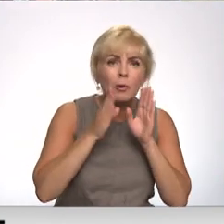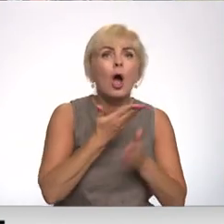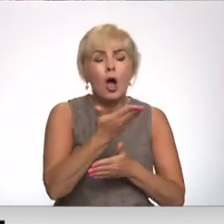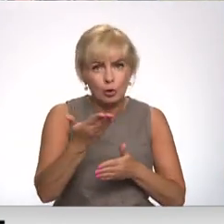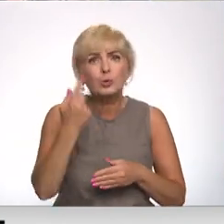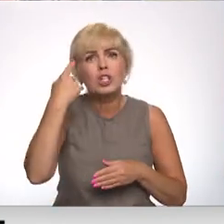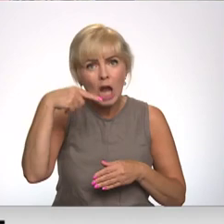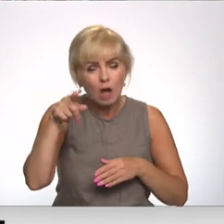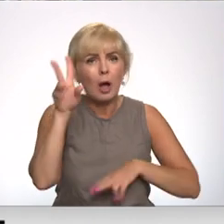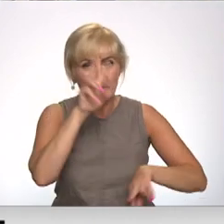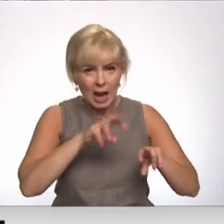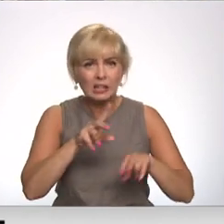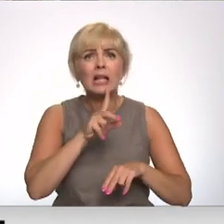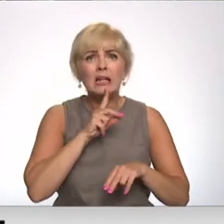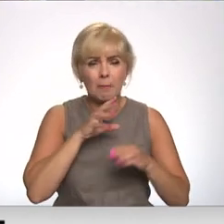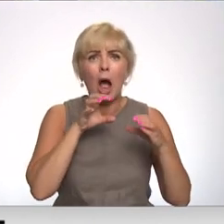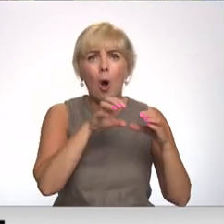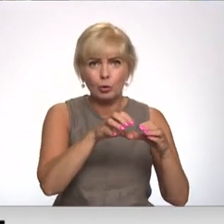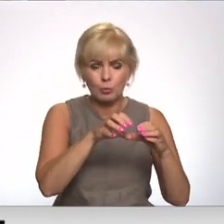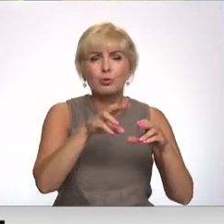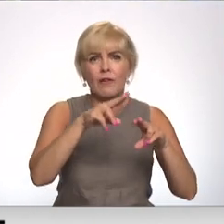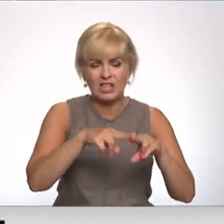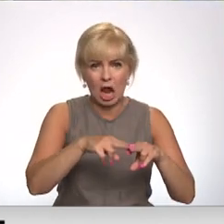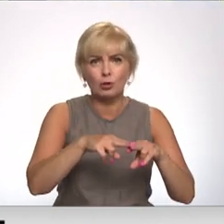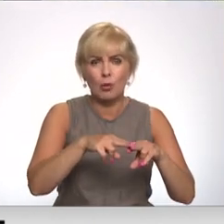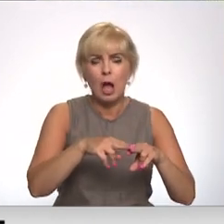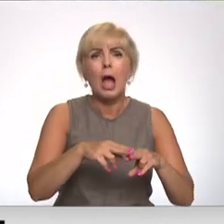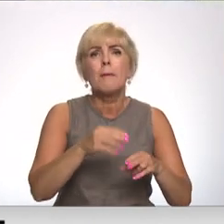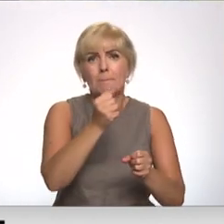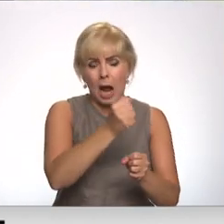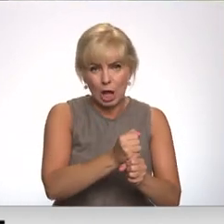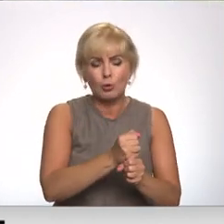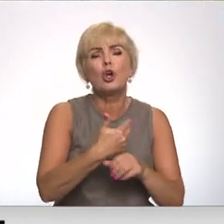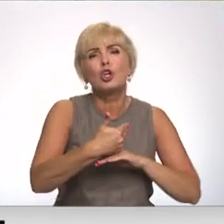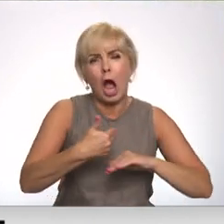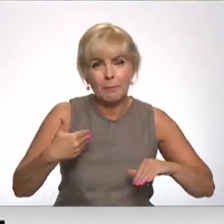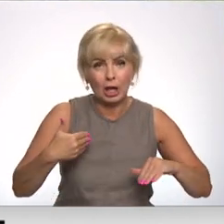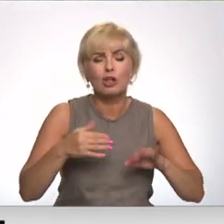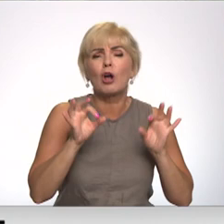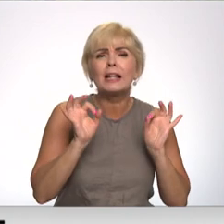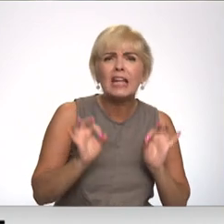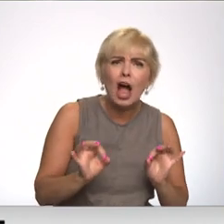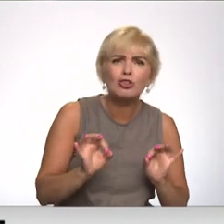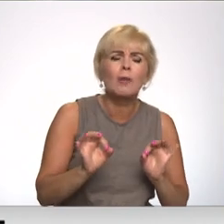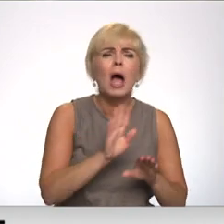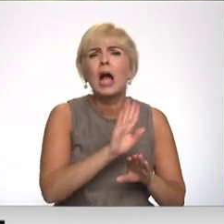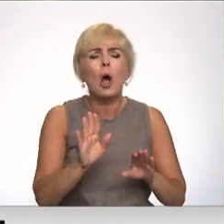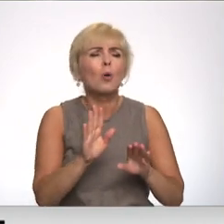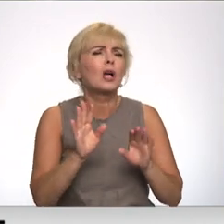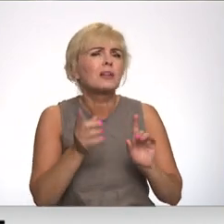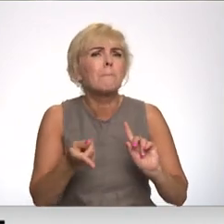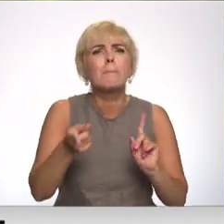meklēt Liepājas autobusu parku, iepriekš ir bijis tā, ka, ja tiešām kaut kas kardināli